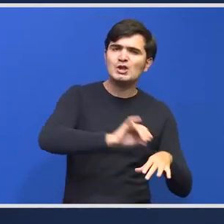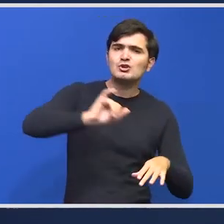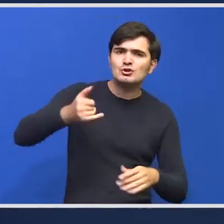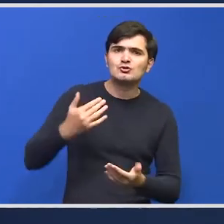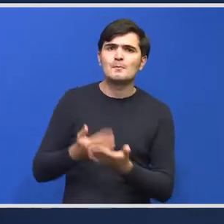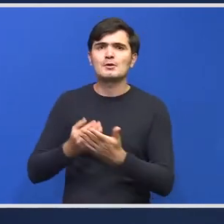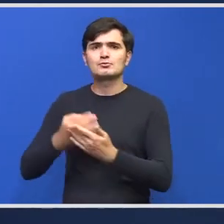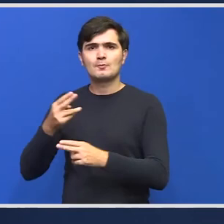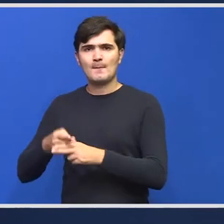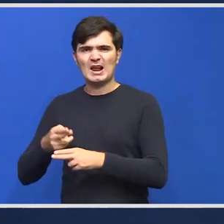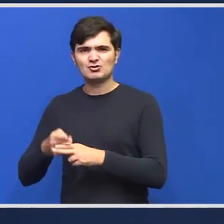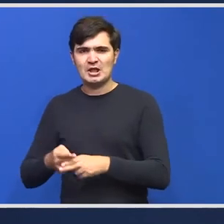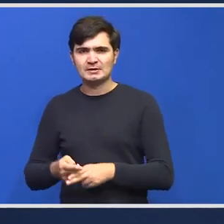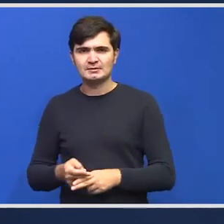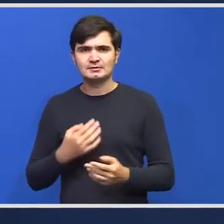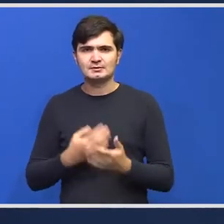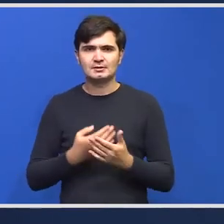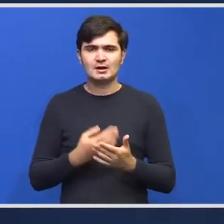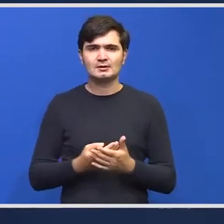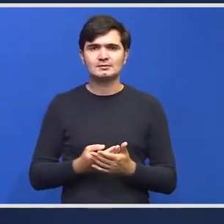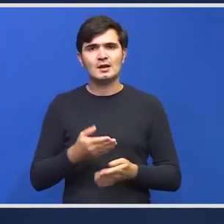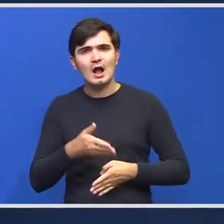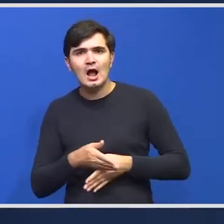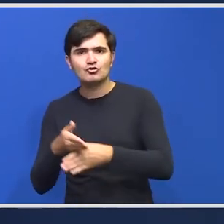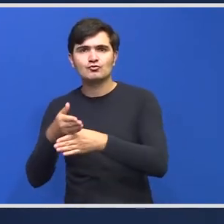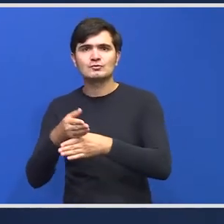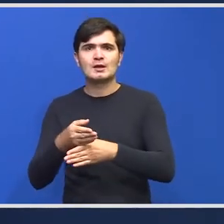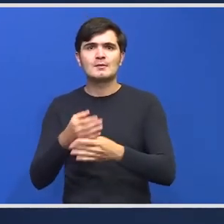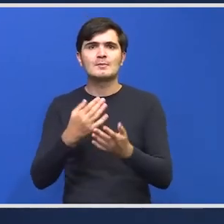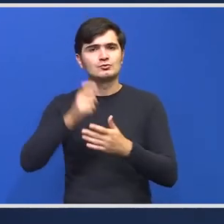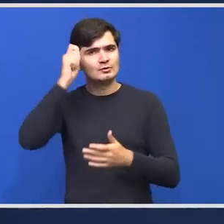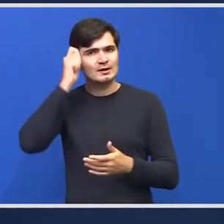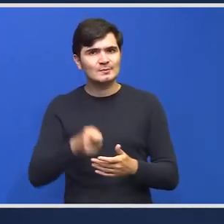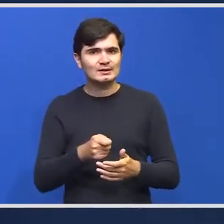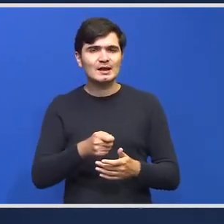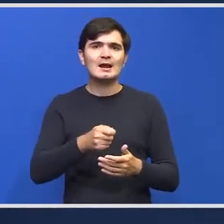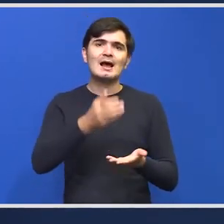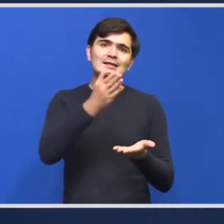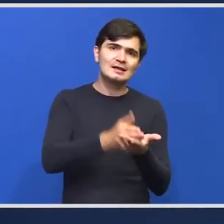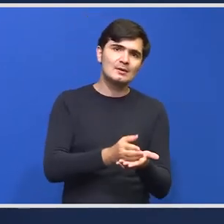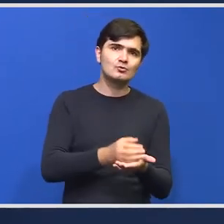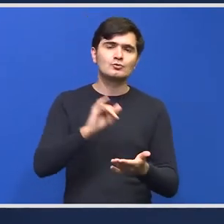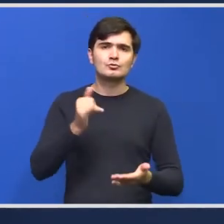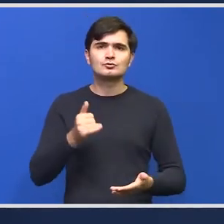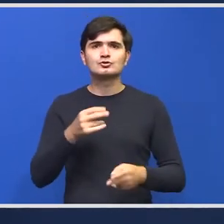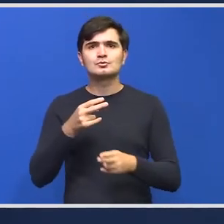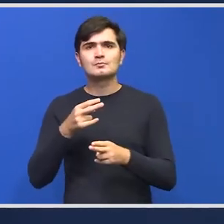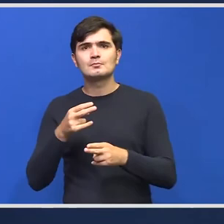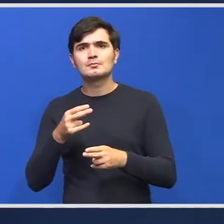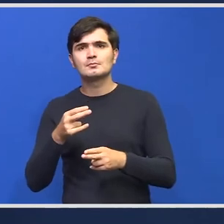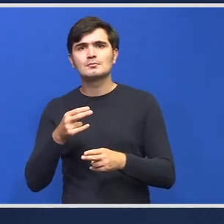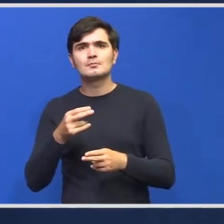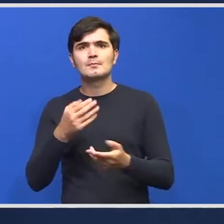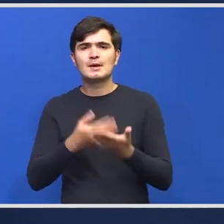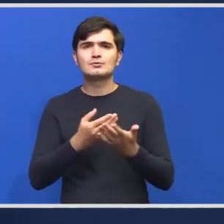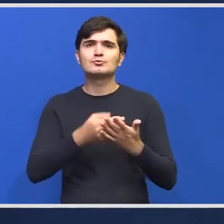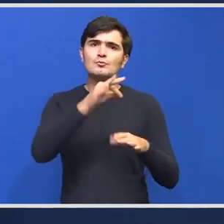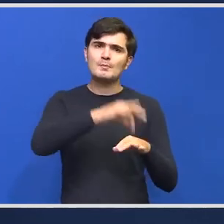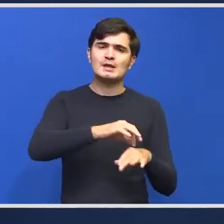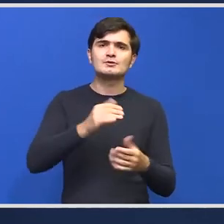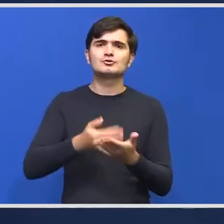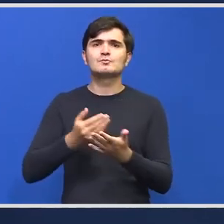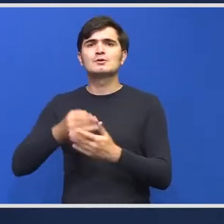pacienților să ajute la respectarea drepturilor și ale pacientului și ale personalului medical